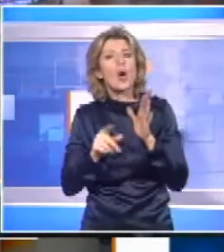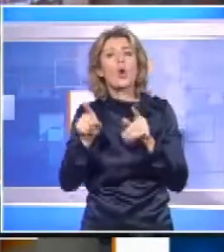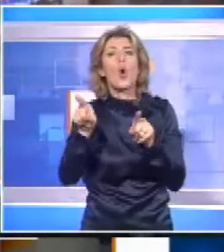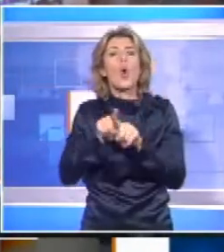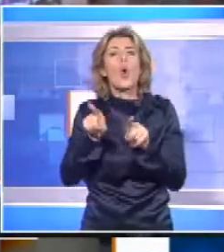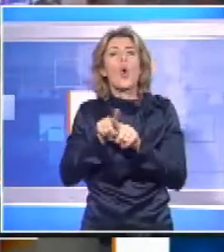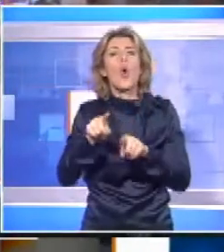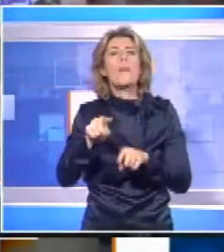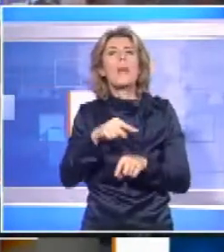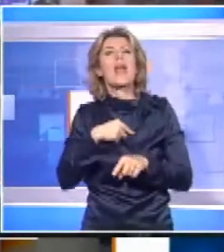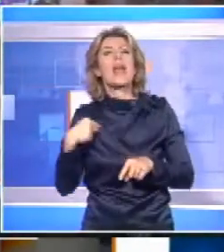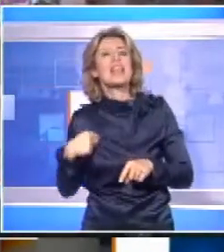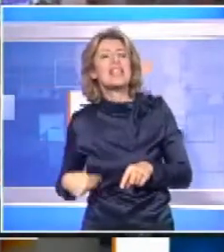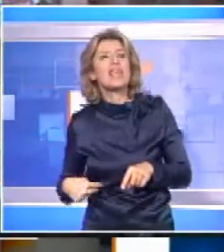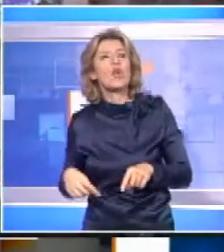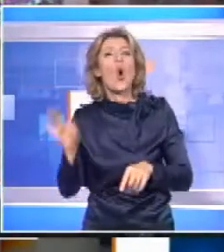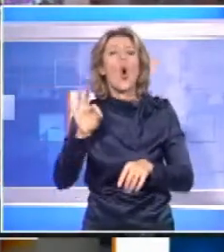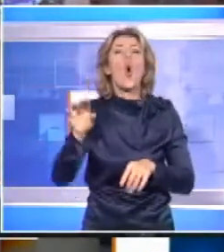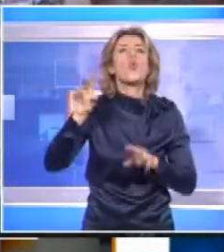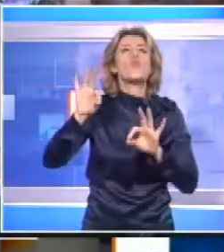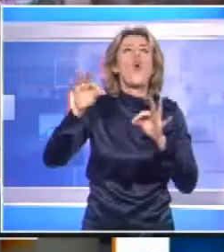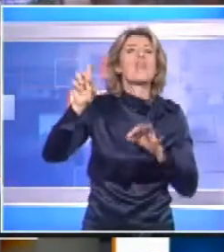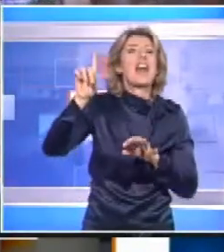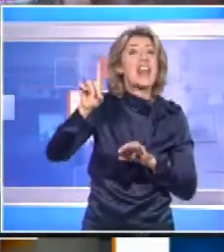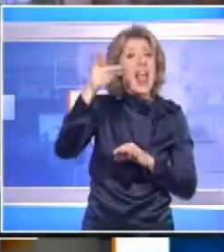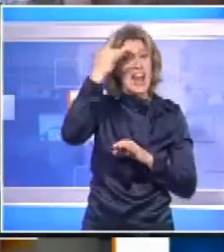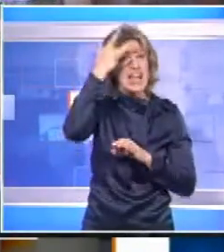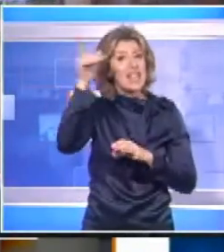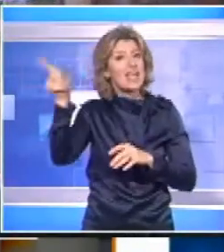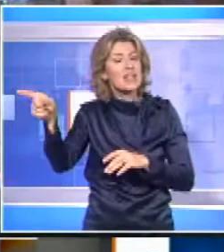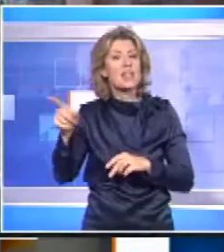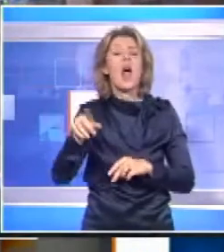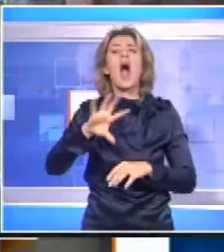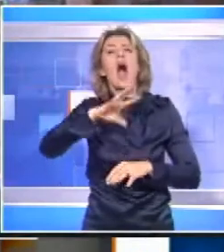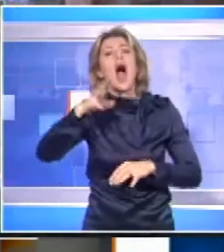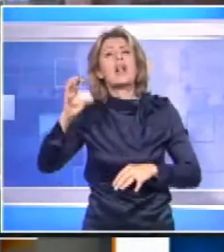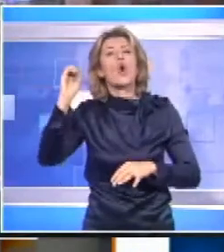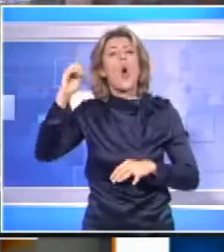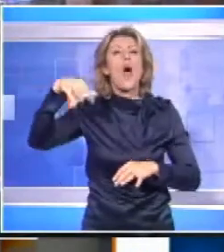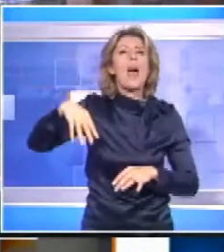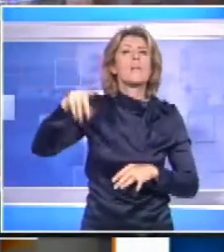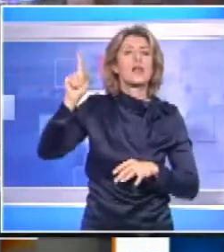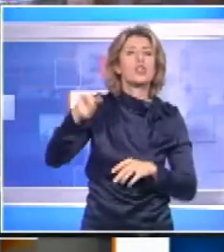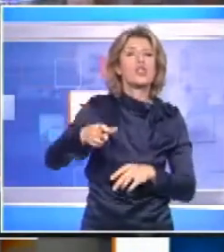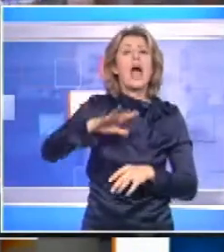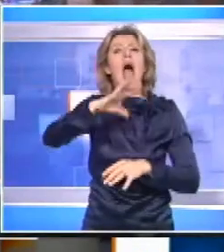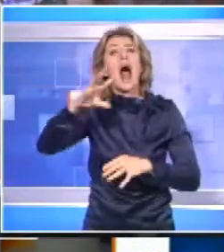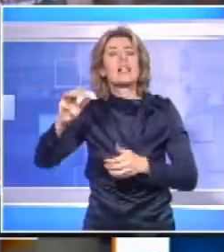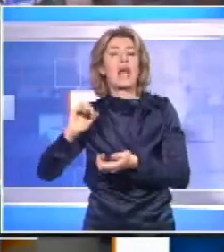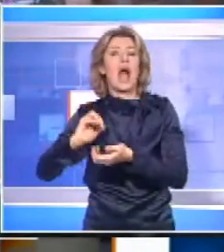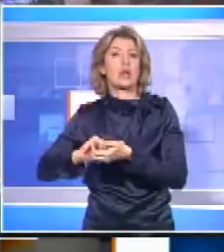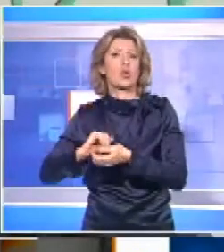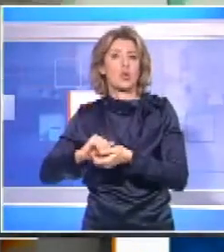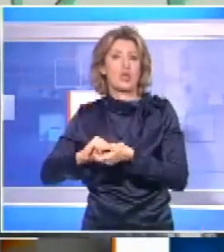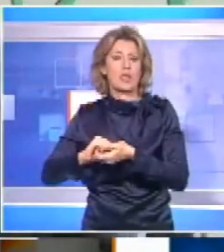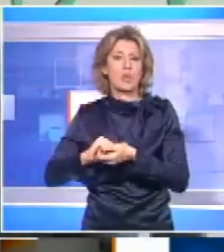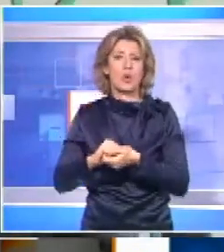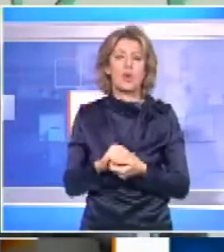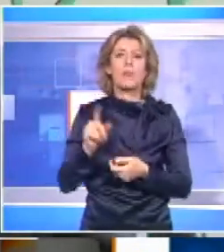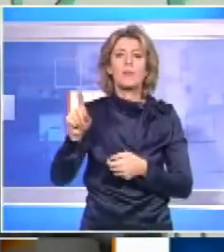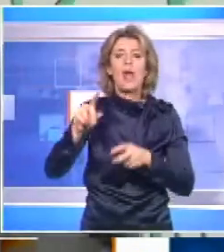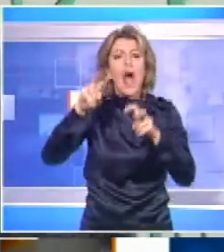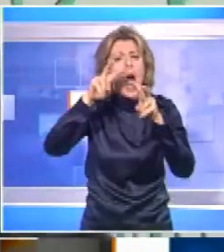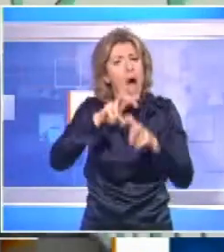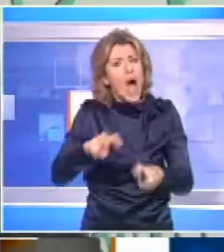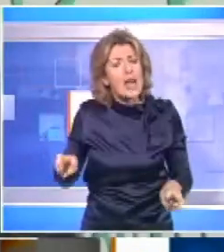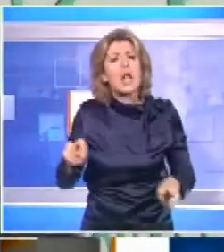Pechino e di Nuova Deli sono studi condotti con altre ONG come Source e con altre associazioni come Recommon. Le analisi